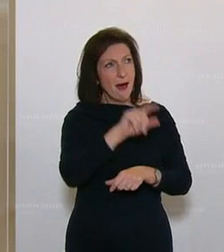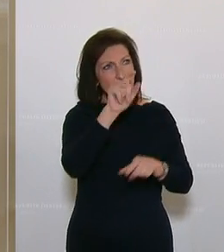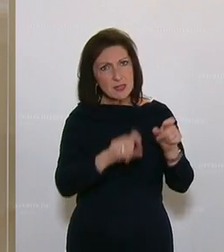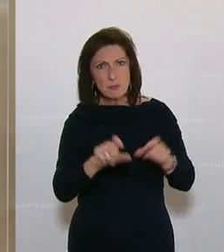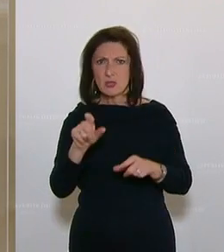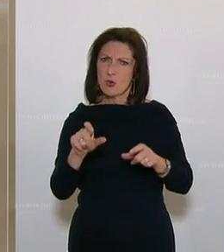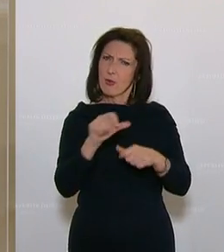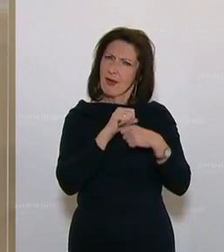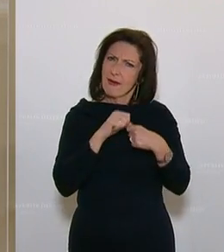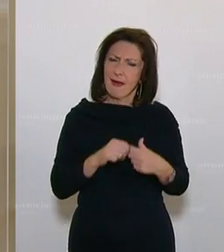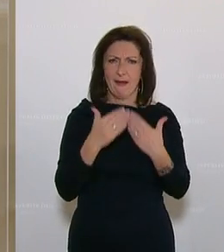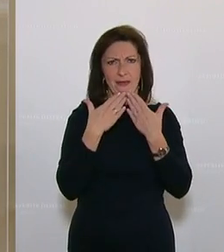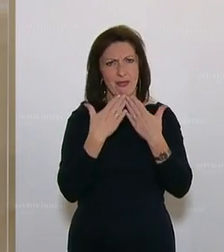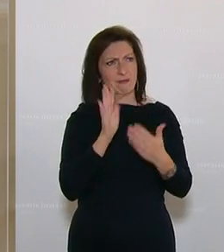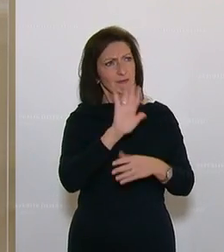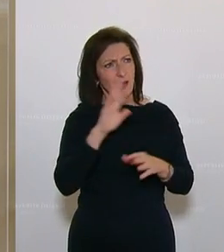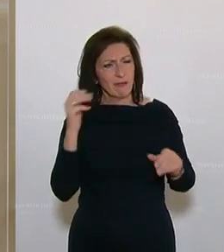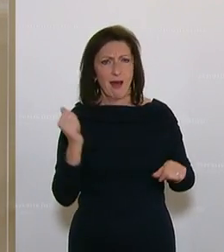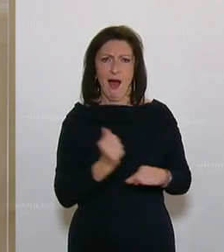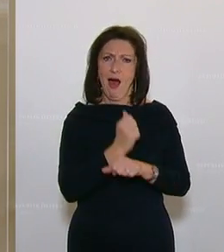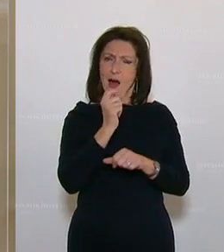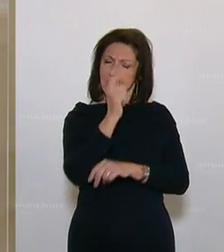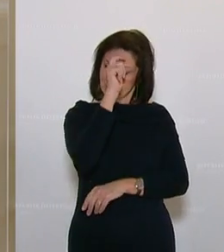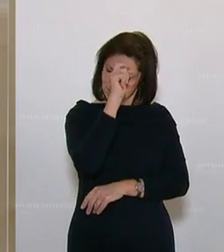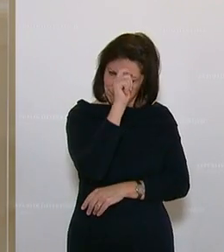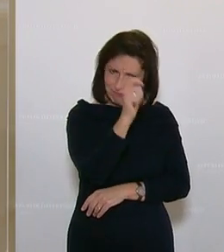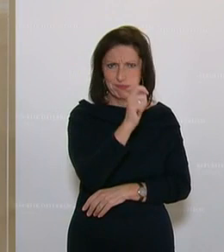dafür, dass Sie Großartiges leisten, vor allem in der Krise.